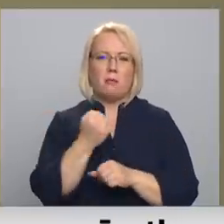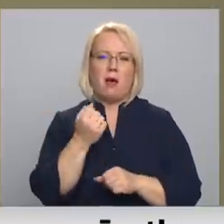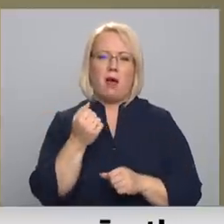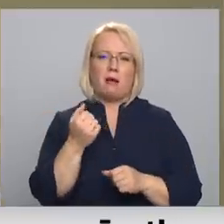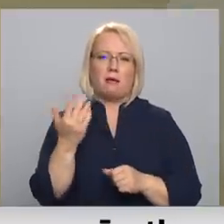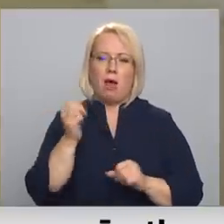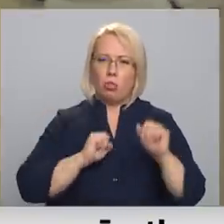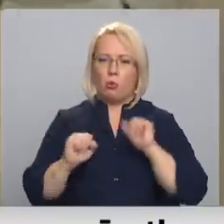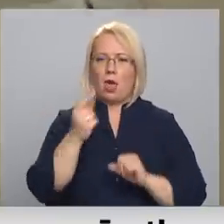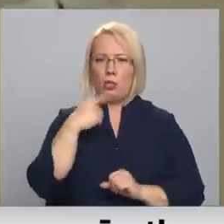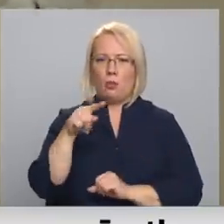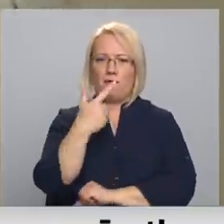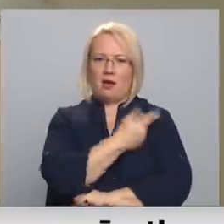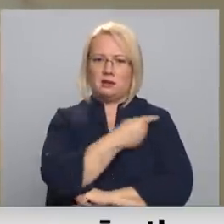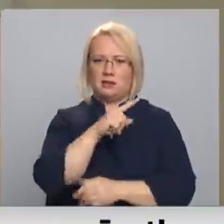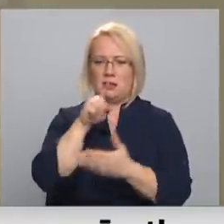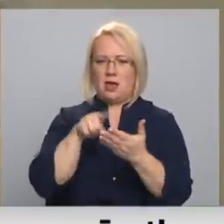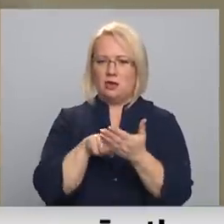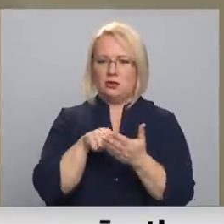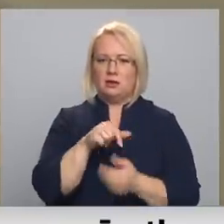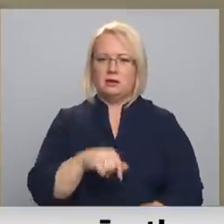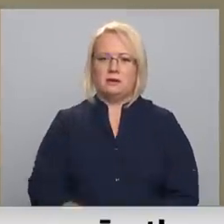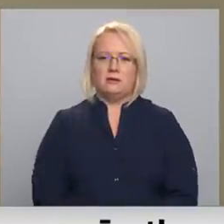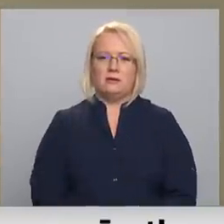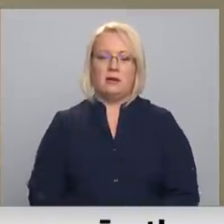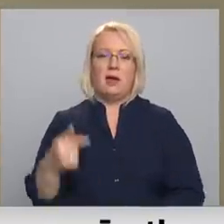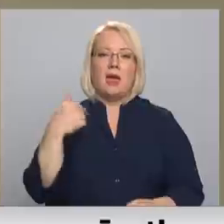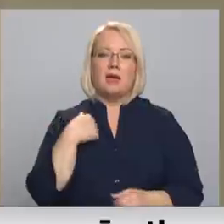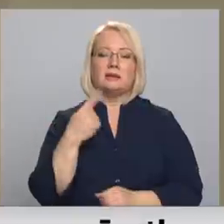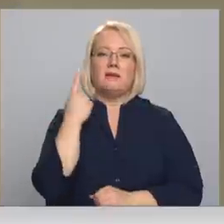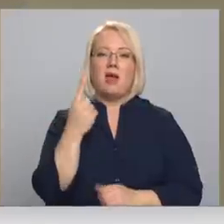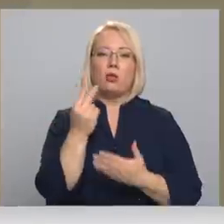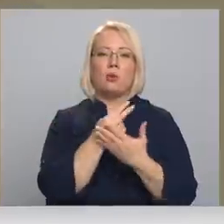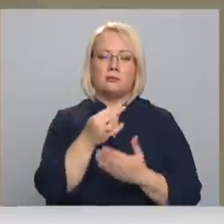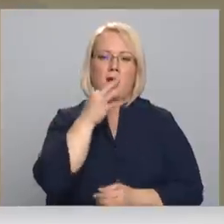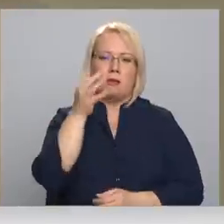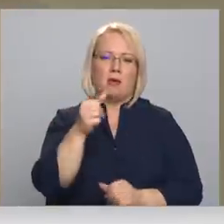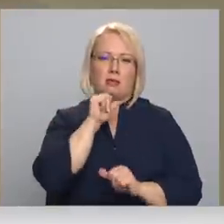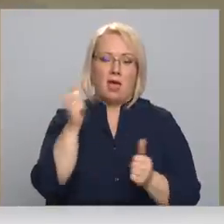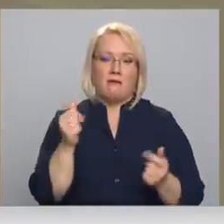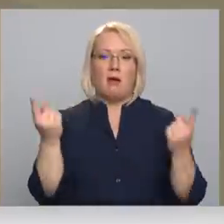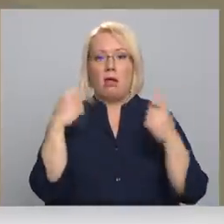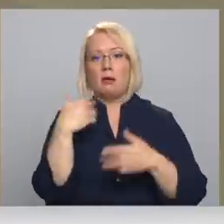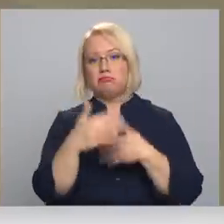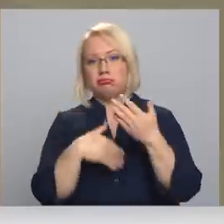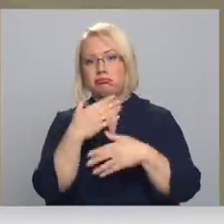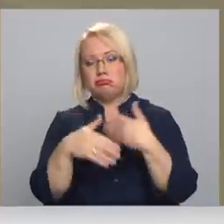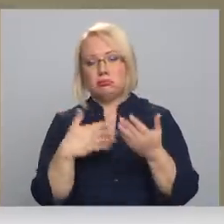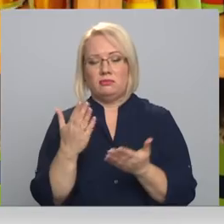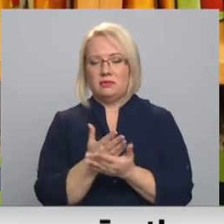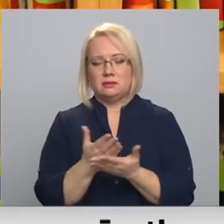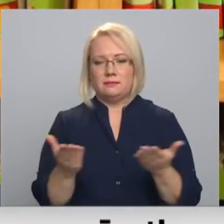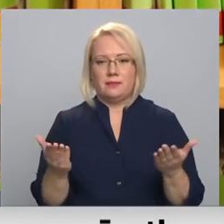vakcinēšanas pašam. Nevaru viennozīmīgi atbildēt. Laiks gāja uz priekšu kaut kā tā.